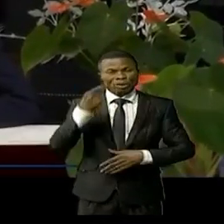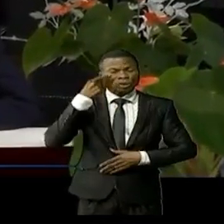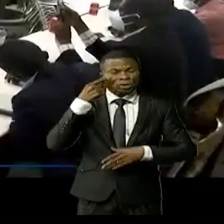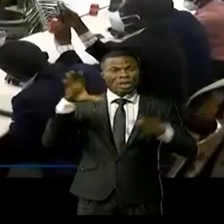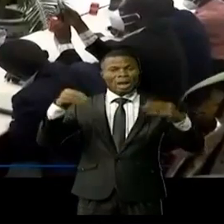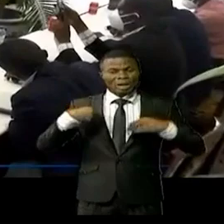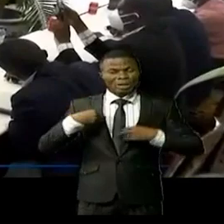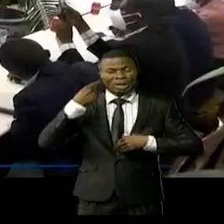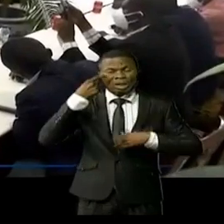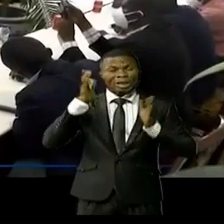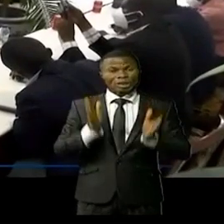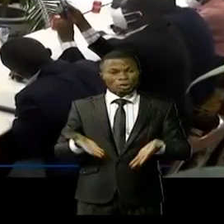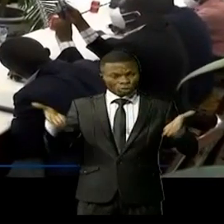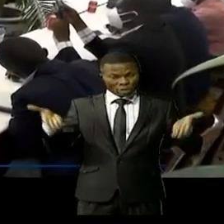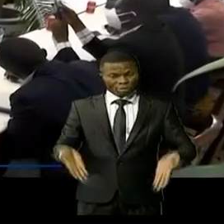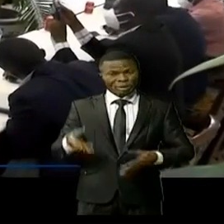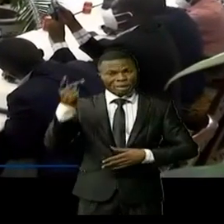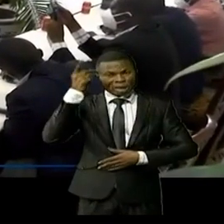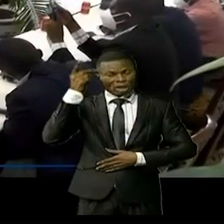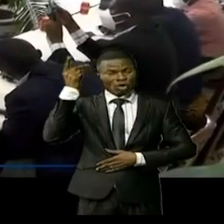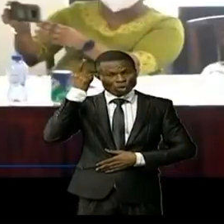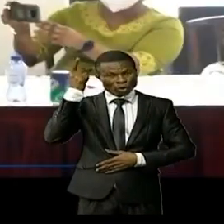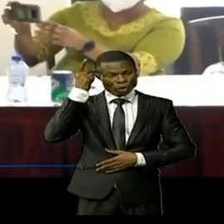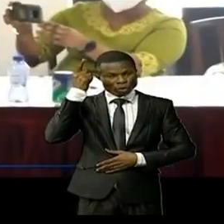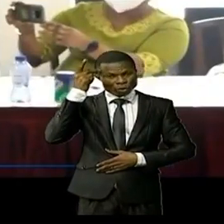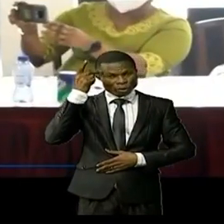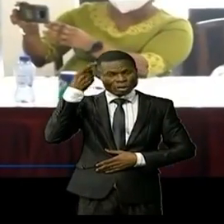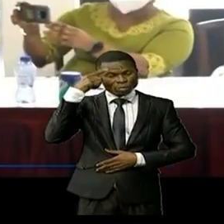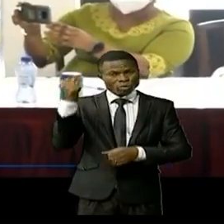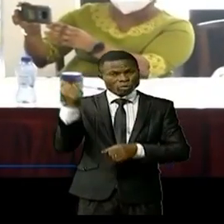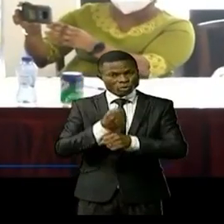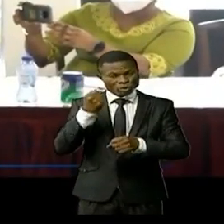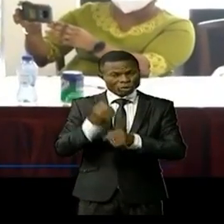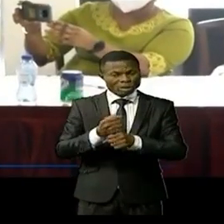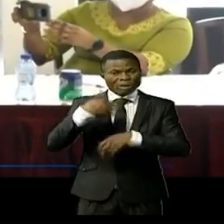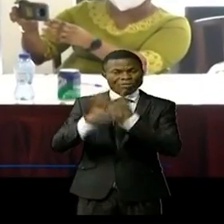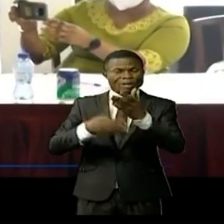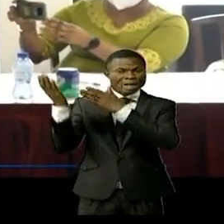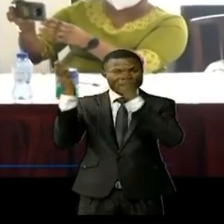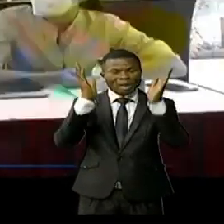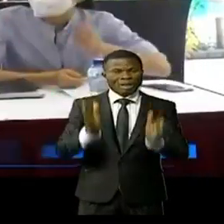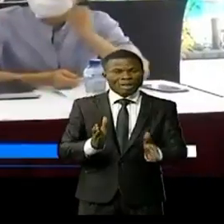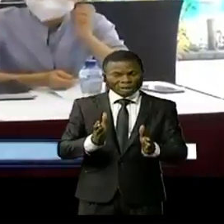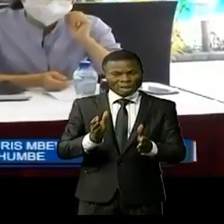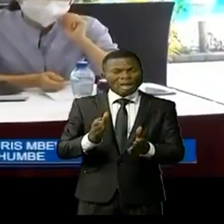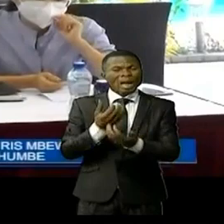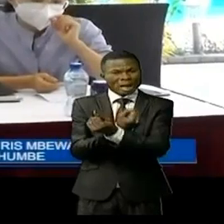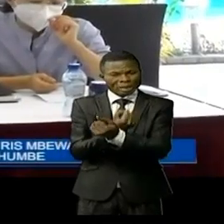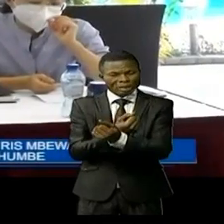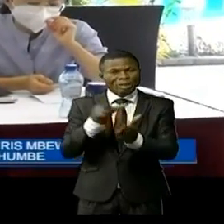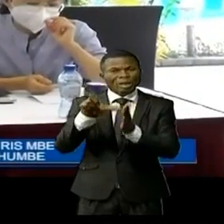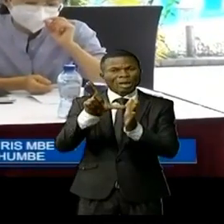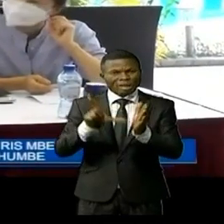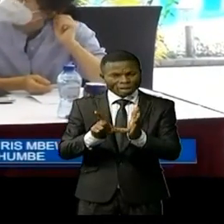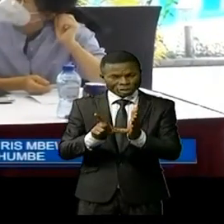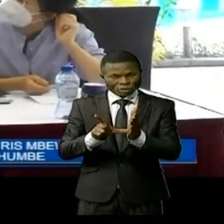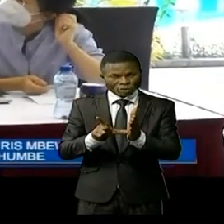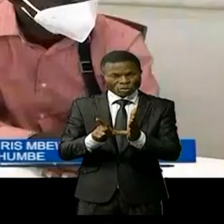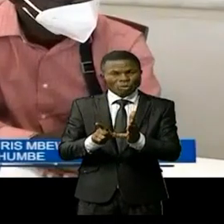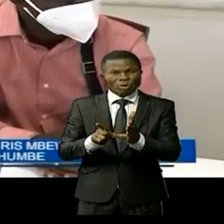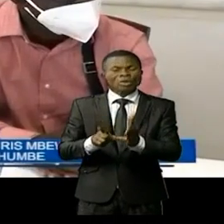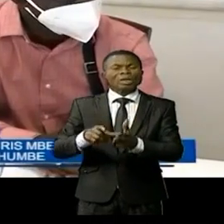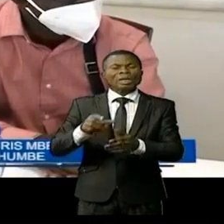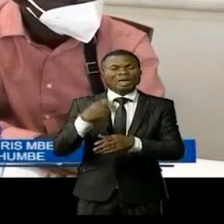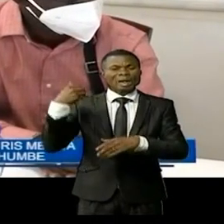chinois sont en république démocratique du Congo pour exercer le commerce en se conformant en ce qui est requis par le